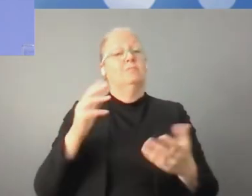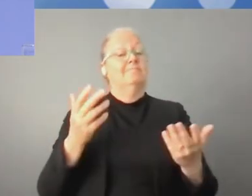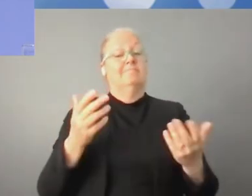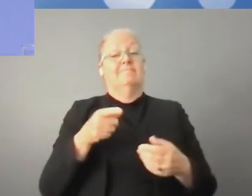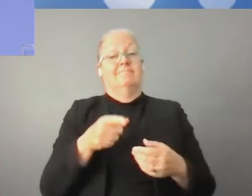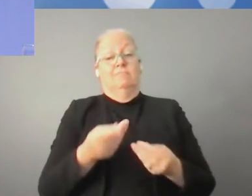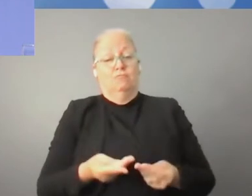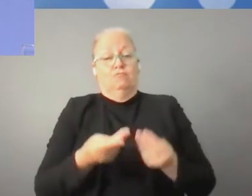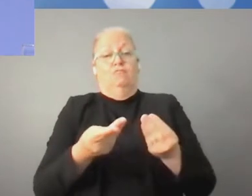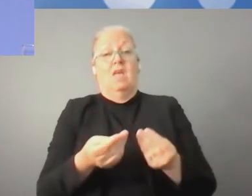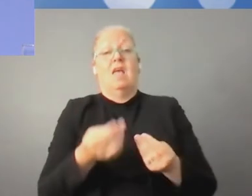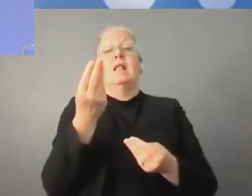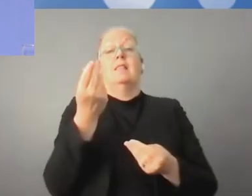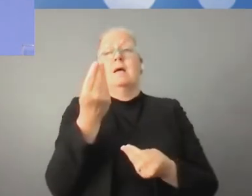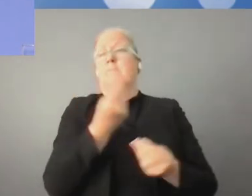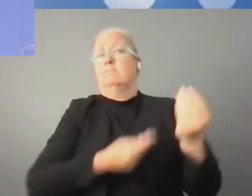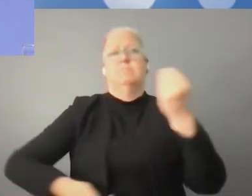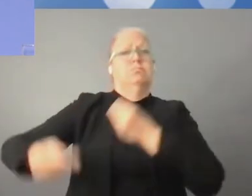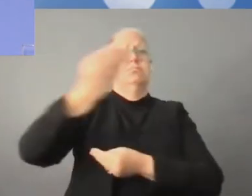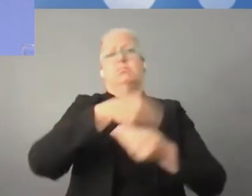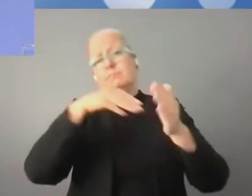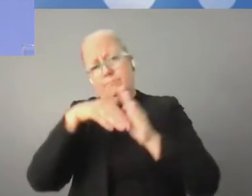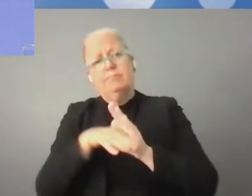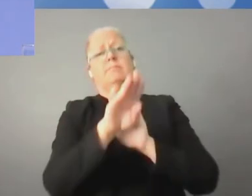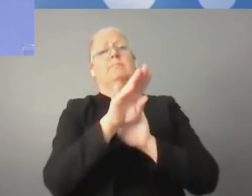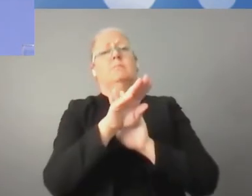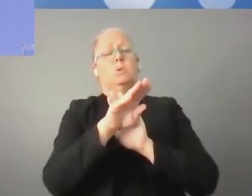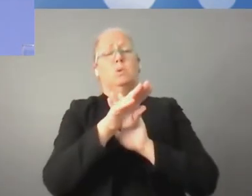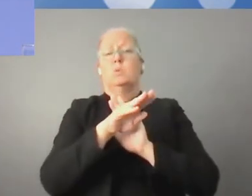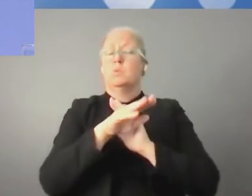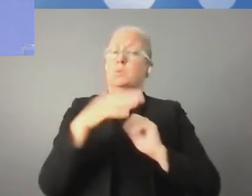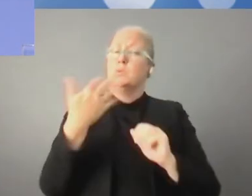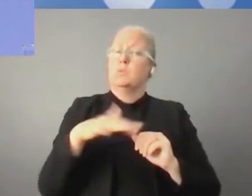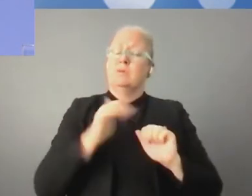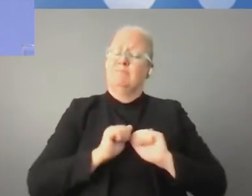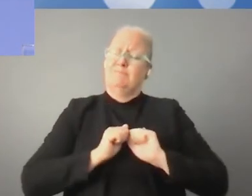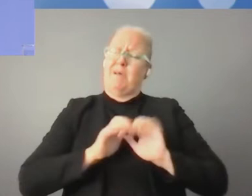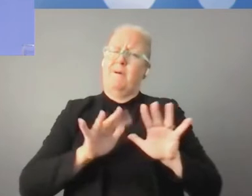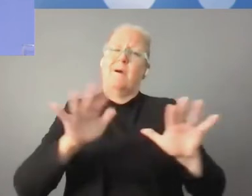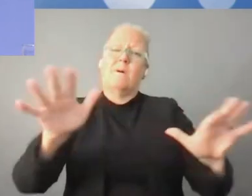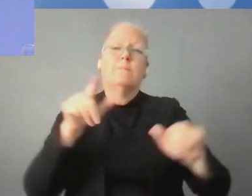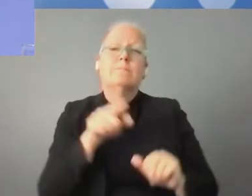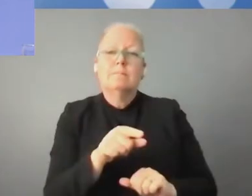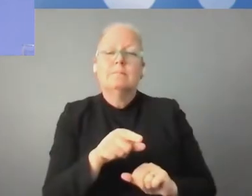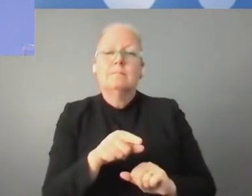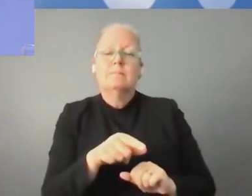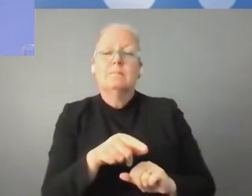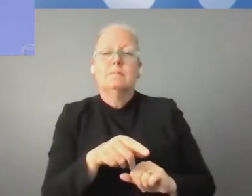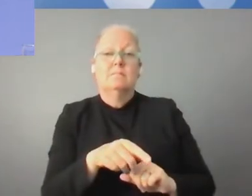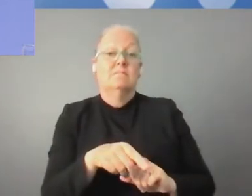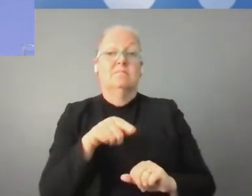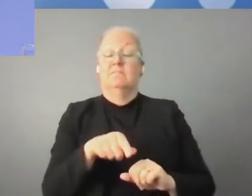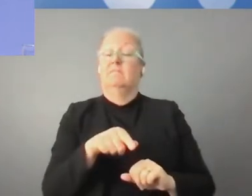internet to najważniejsze dobro wspólne nasze, zmienił świat. I dziś w istocie